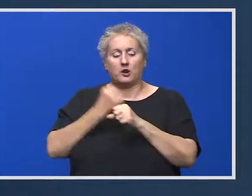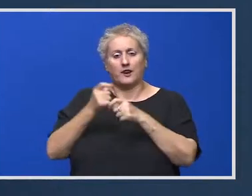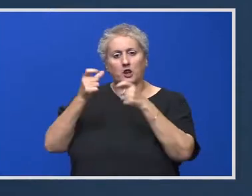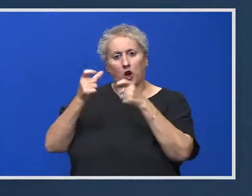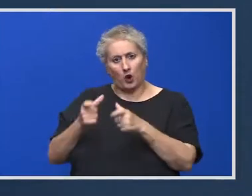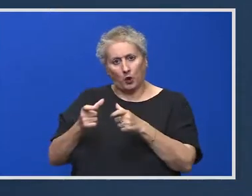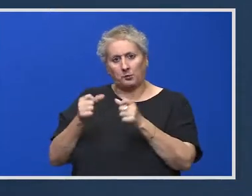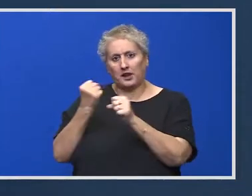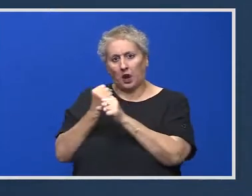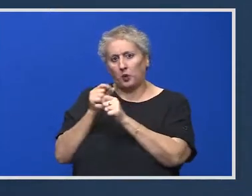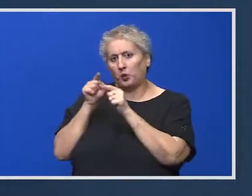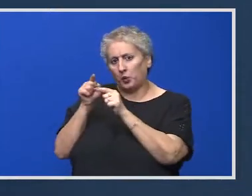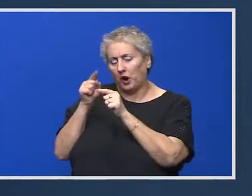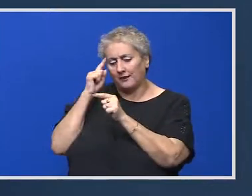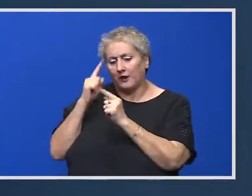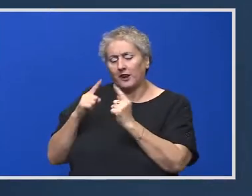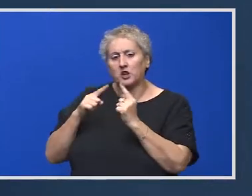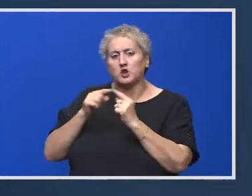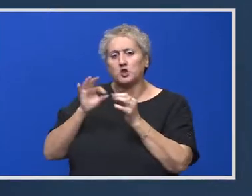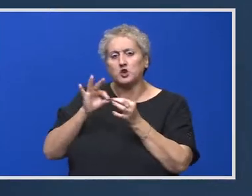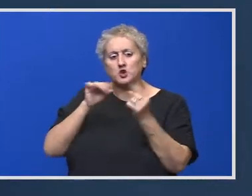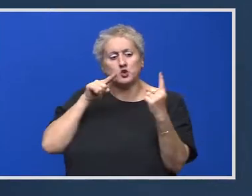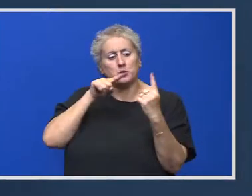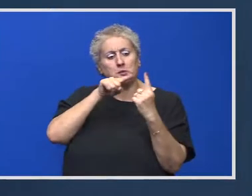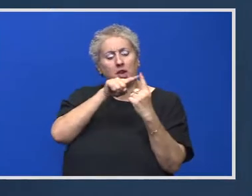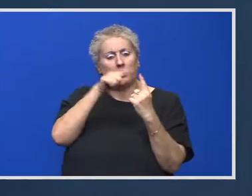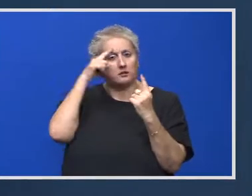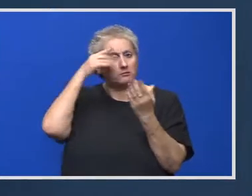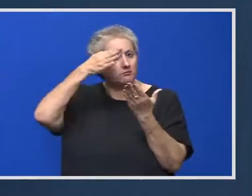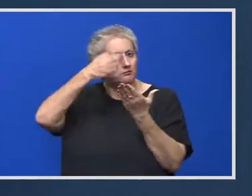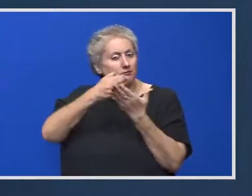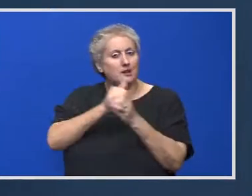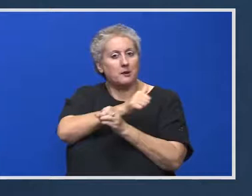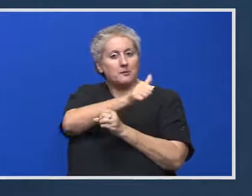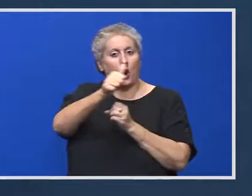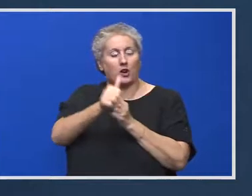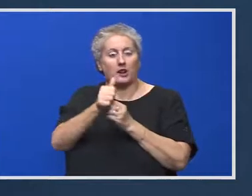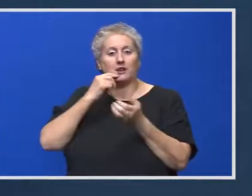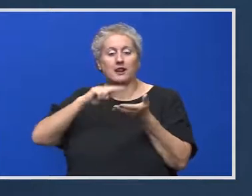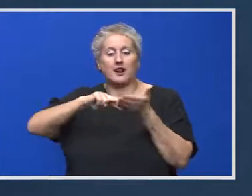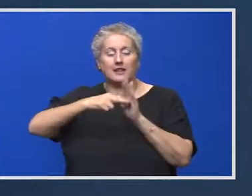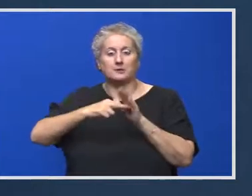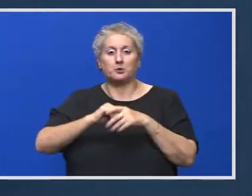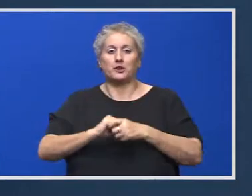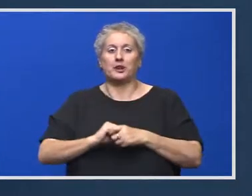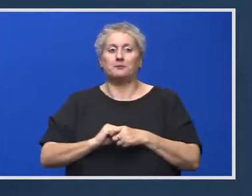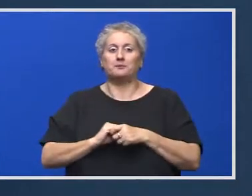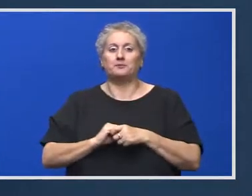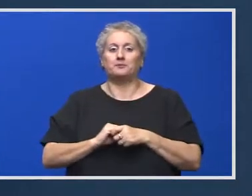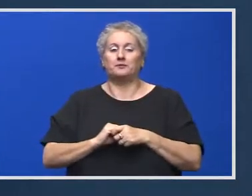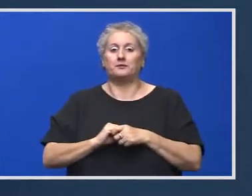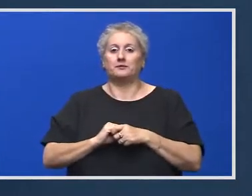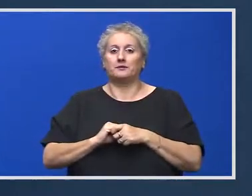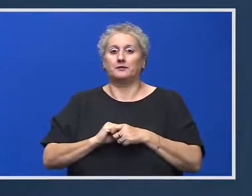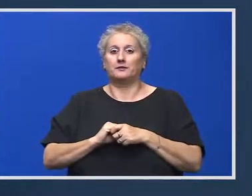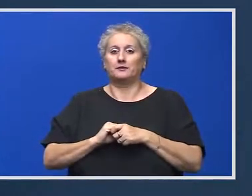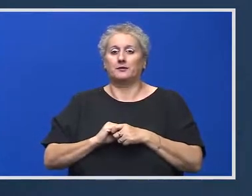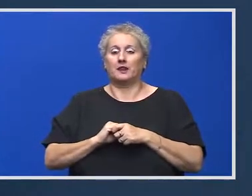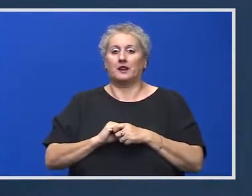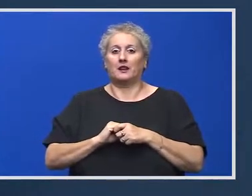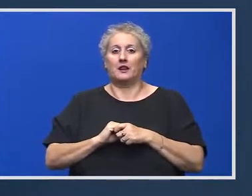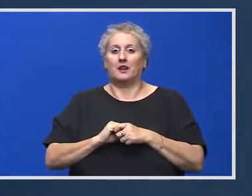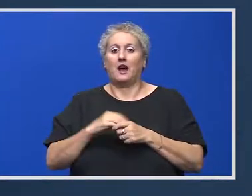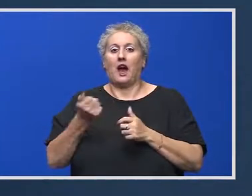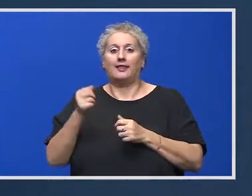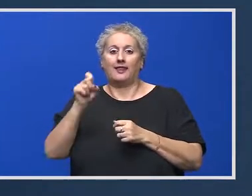interministerial, va fi un subiect prioritar de stabilit pentru a răspunde cât mai repede aceste întrebări. Mulțumesc. Alex Vădescu,